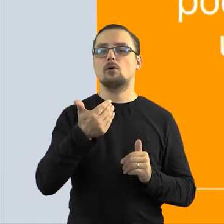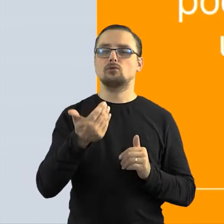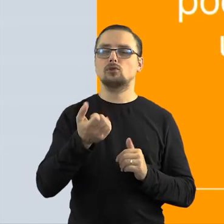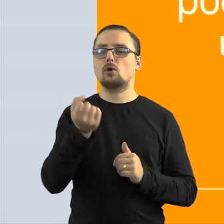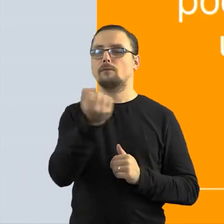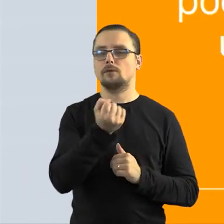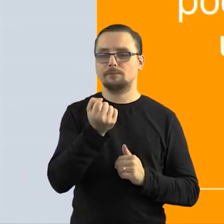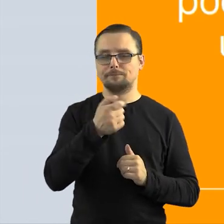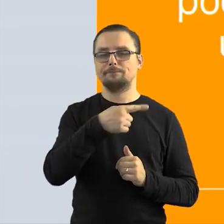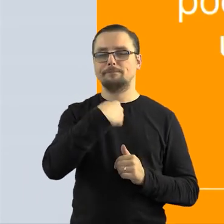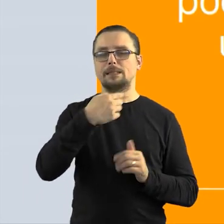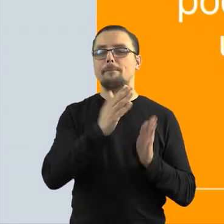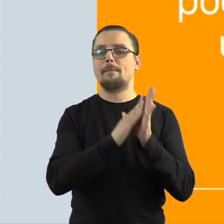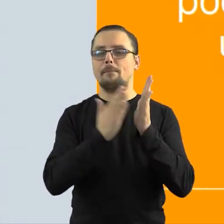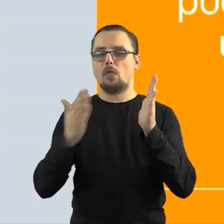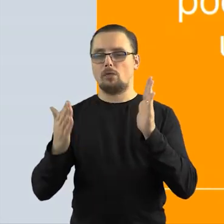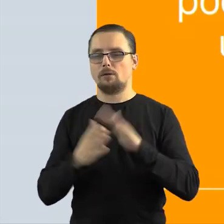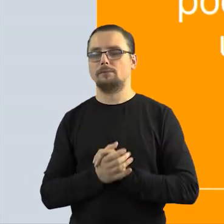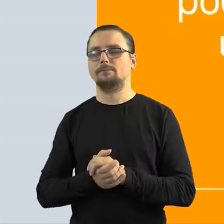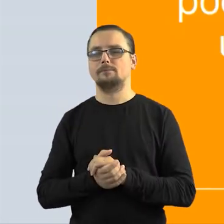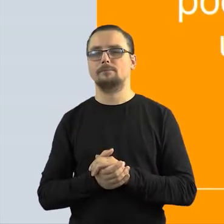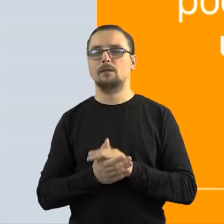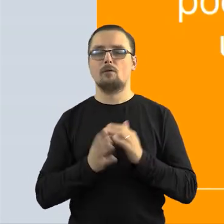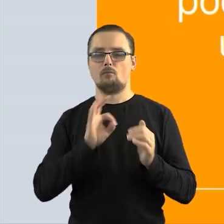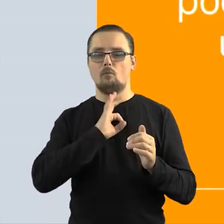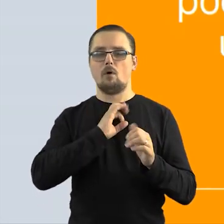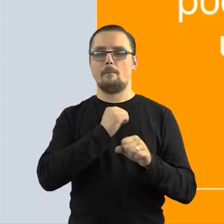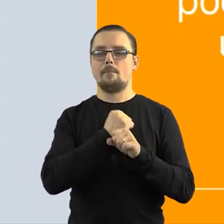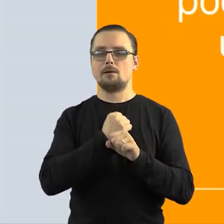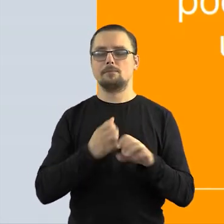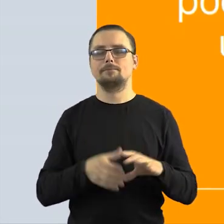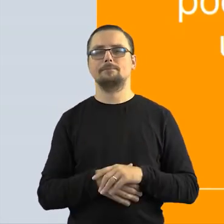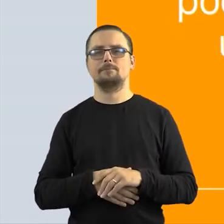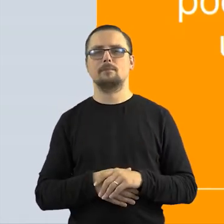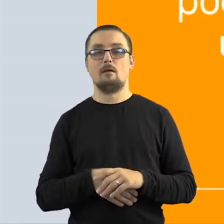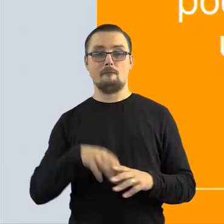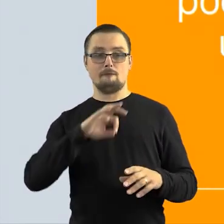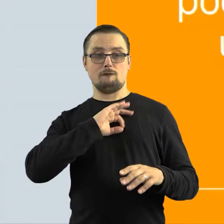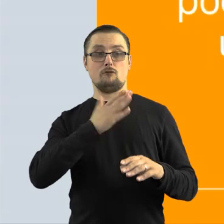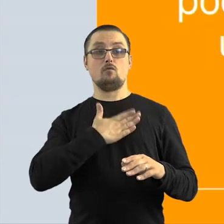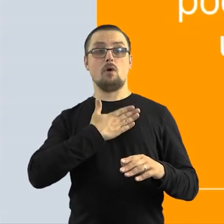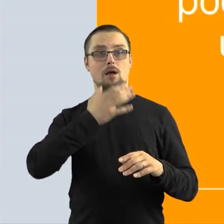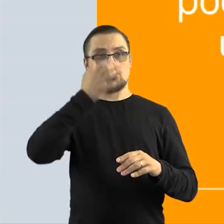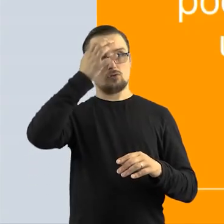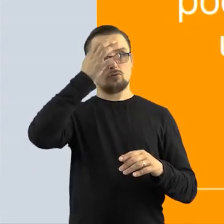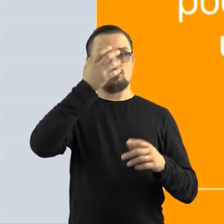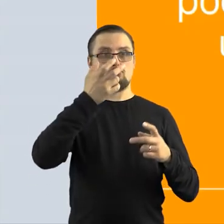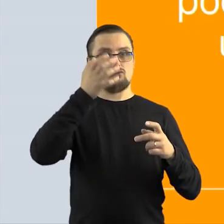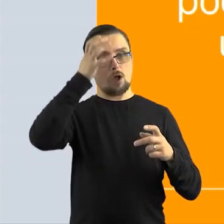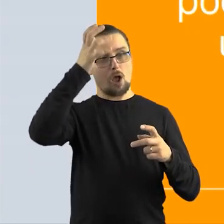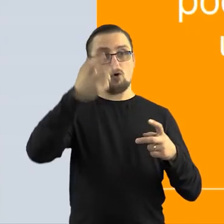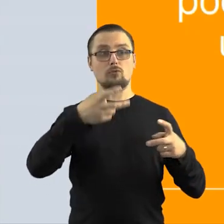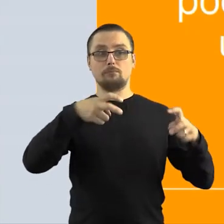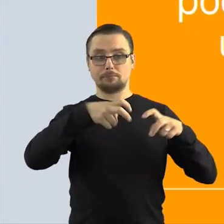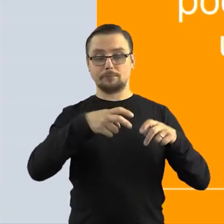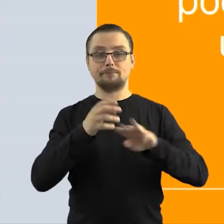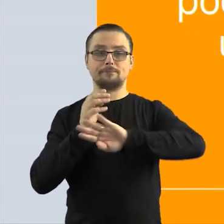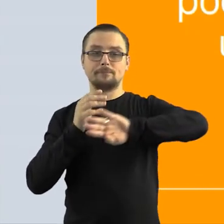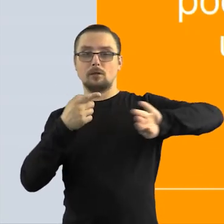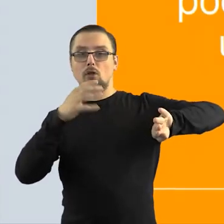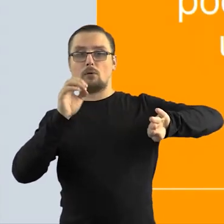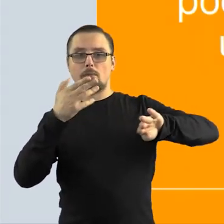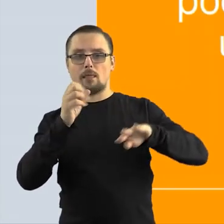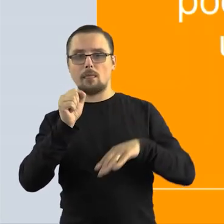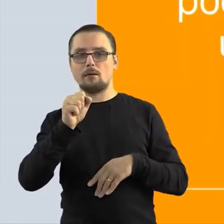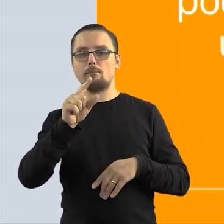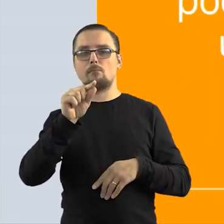możemy wykorzystywać jako bibliotekarki, bibliotekarze w swojej pracy, naszą własną twórczość, utwory z domeny publicznej,